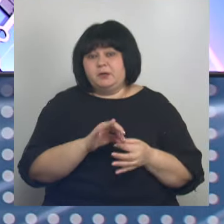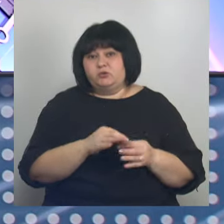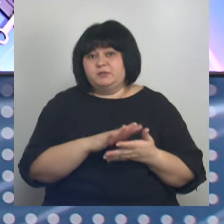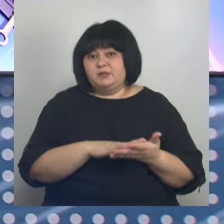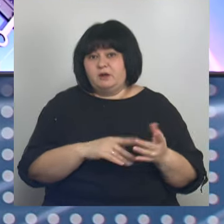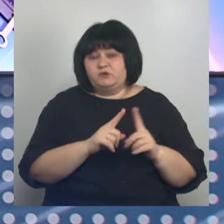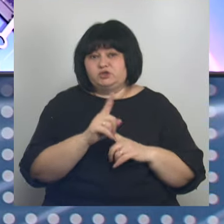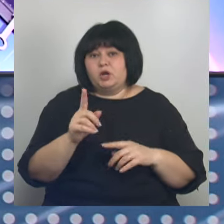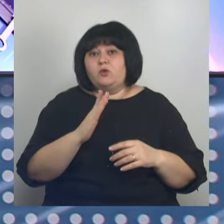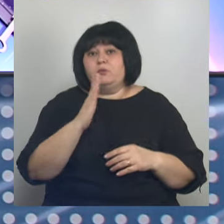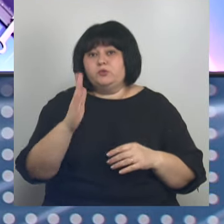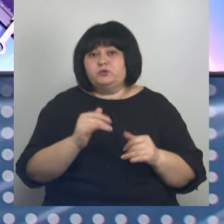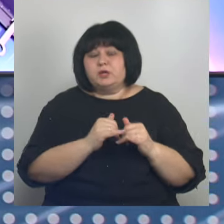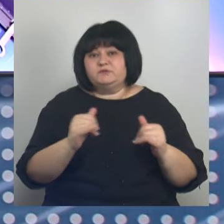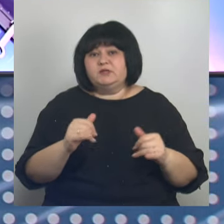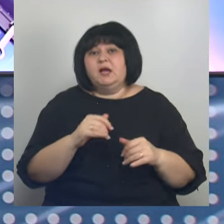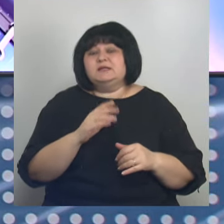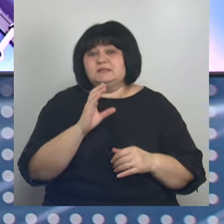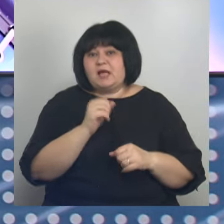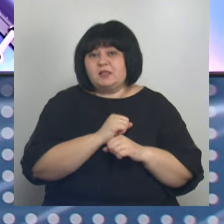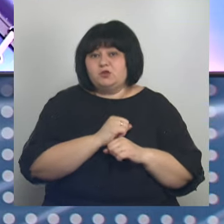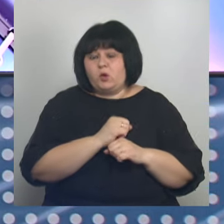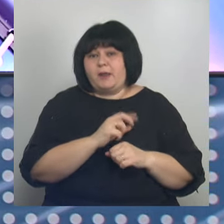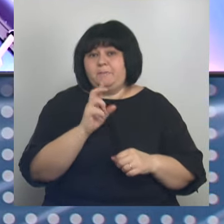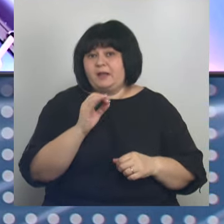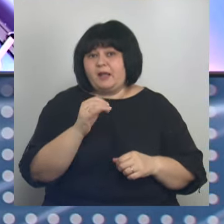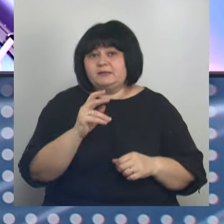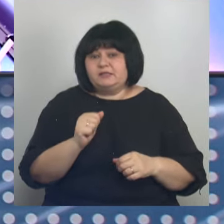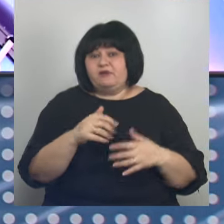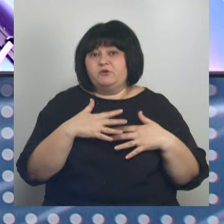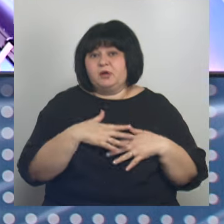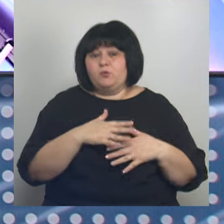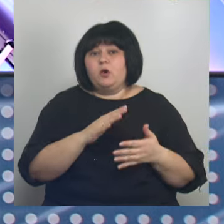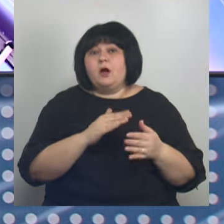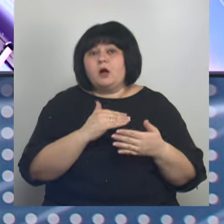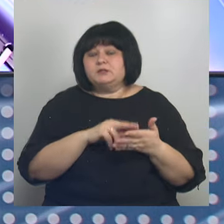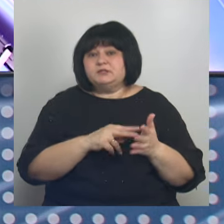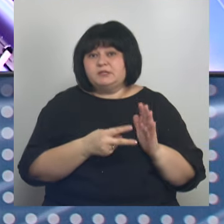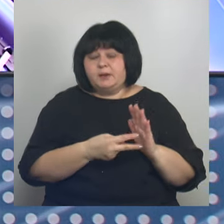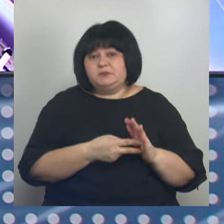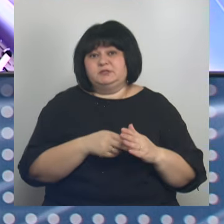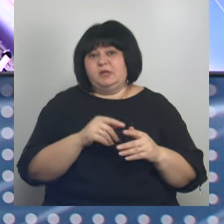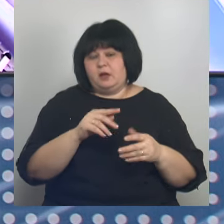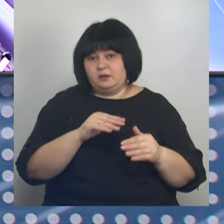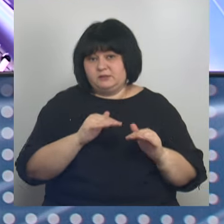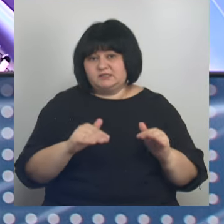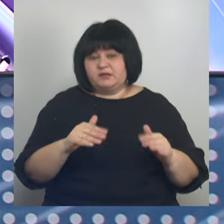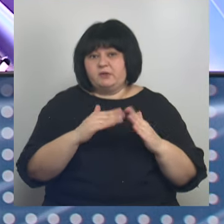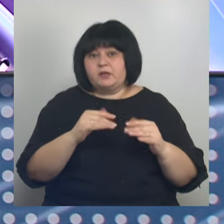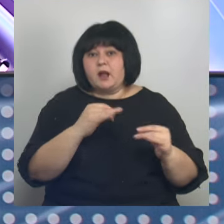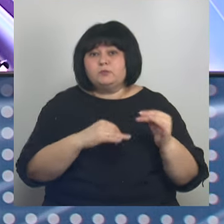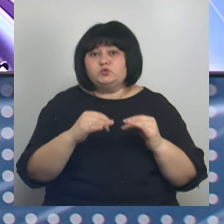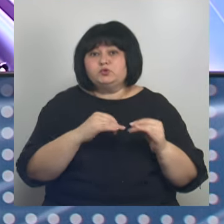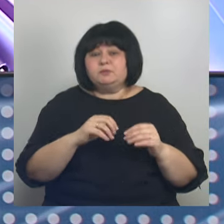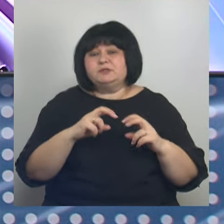В начале о перспективах развития санатория Бригантина Белогорье в Крыму. Концепцию дальнейшего строительства детского оздоровительного лагеря обсудили на